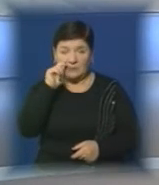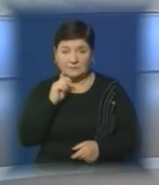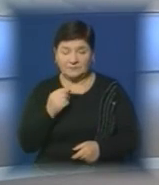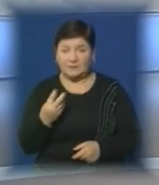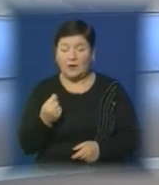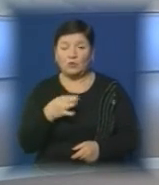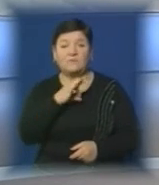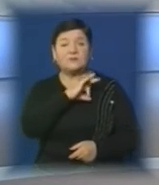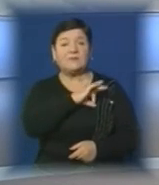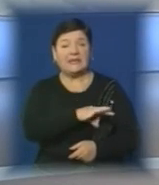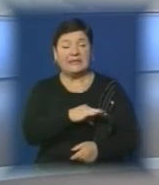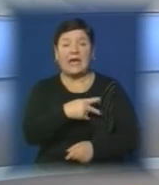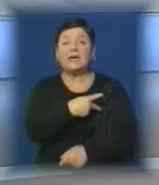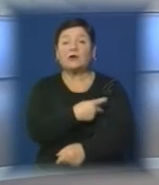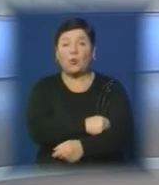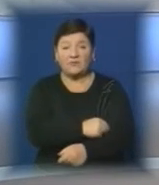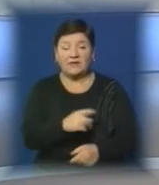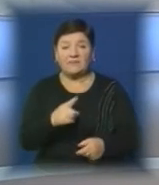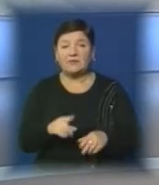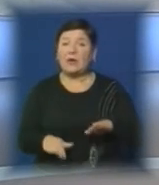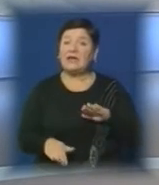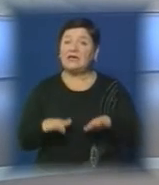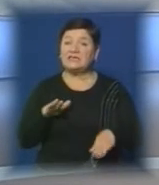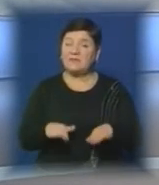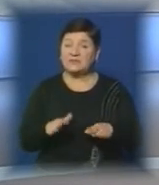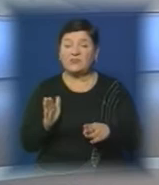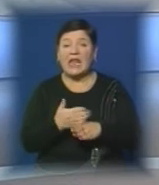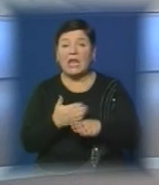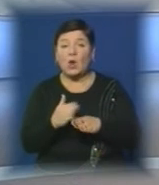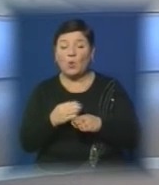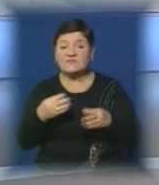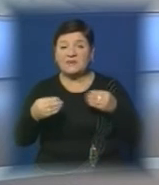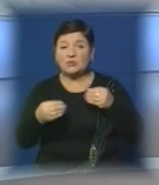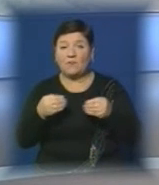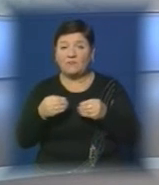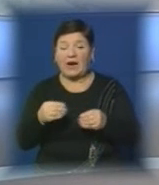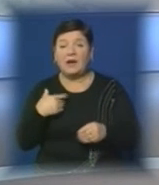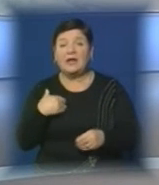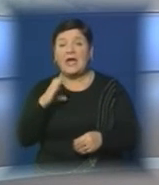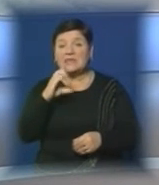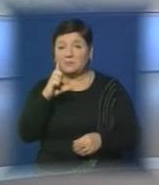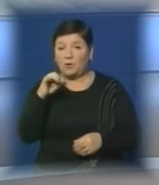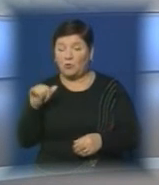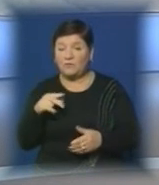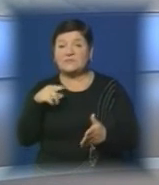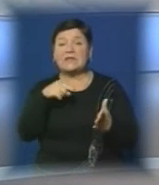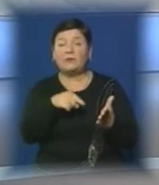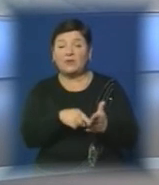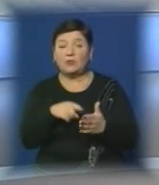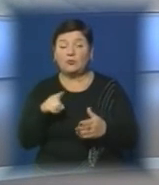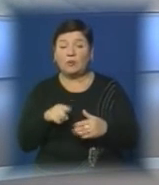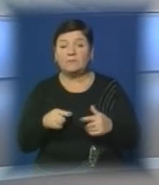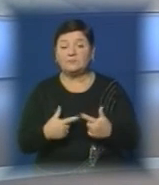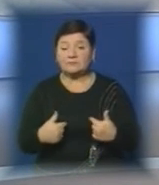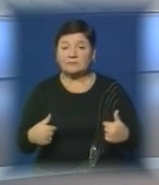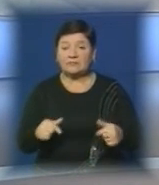готові до вживання наркотики, приладдя для зважування та розфасовки. Також оперативники СБУ встановили. Щодо функціонування